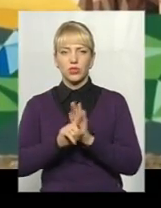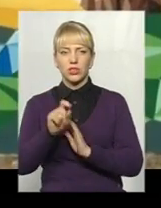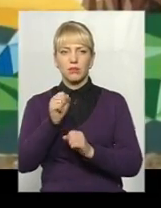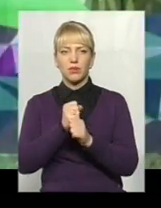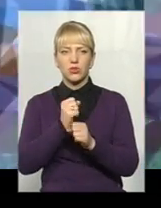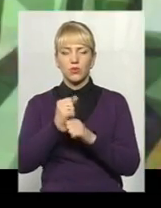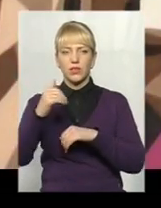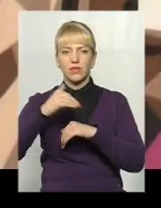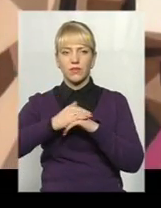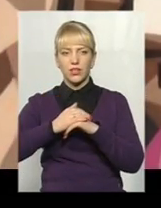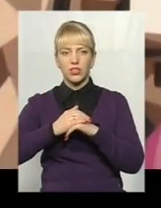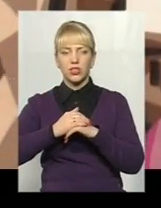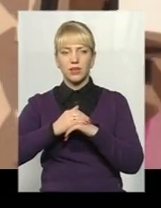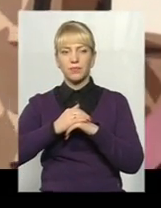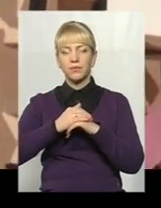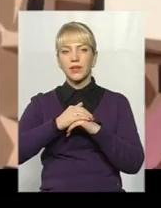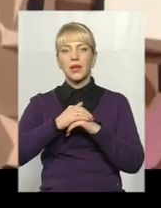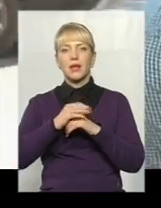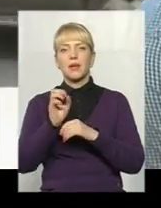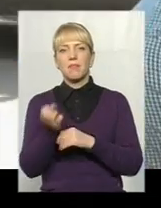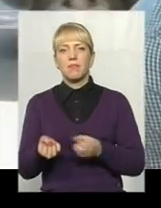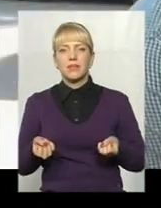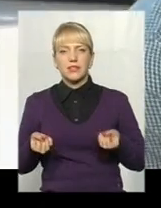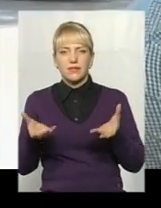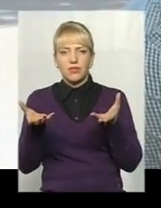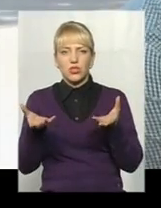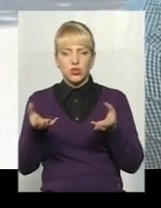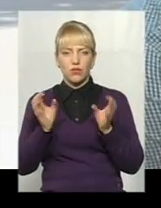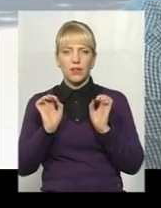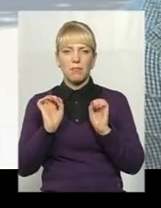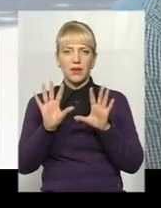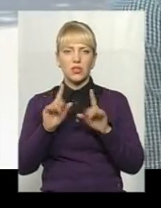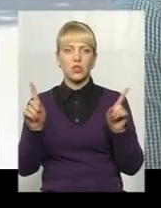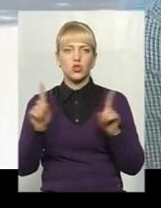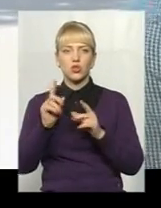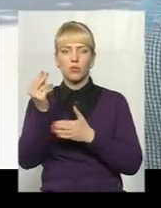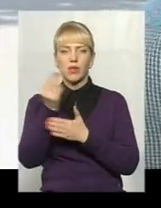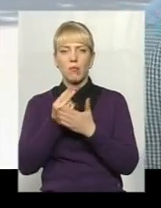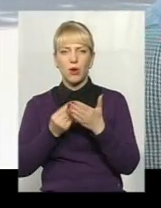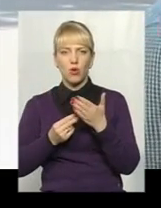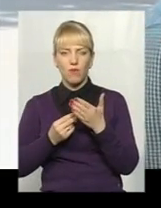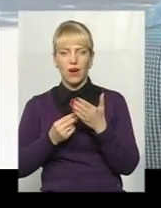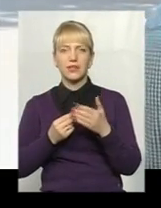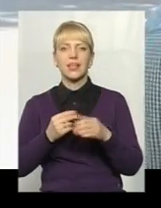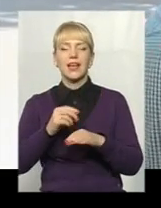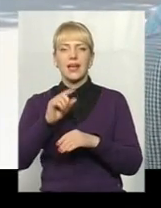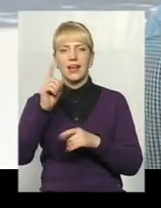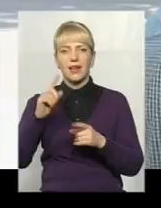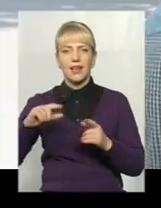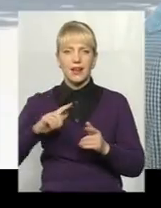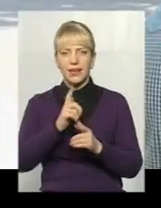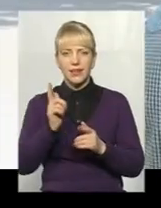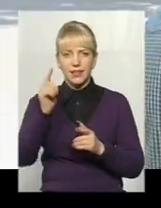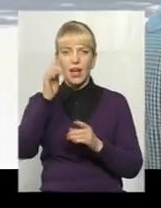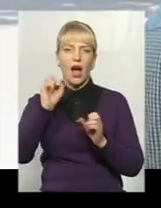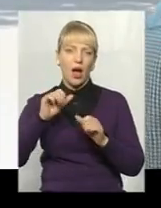ввечері, підсвічували проєктором, щоб намалювати лінії основні, а потім розмальовували його так,